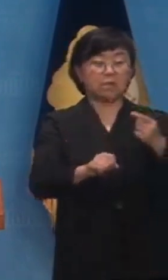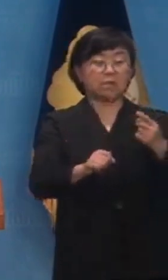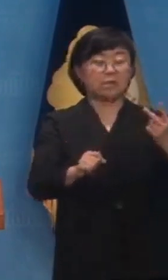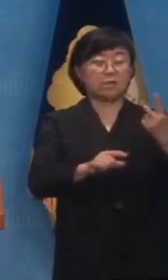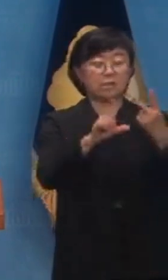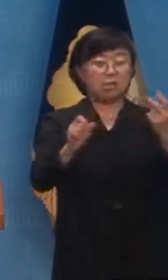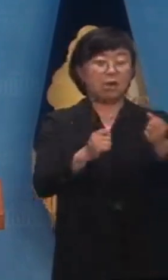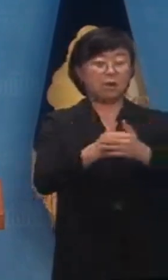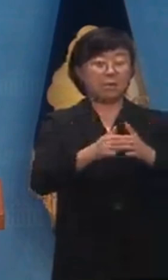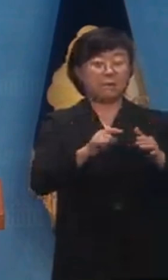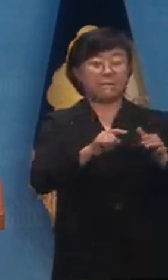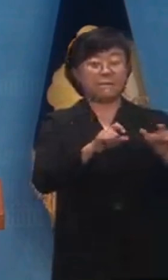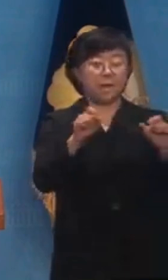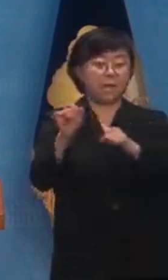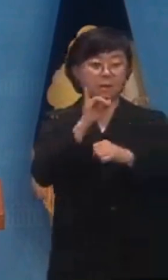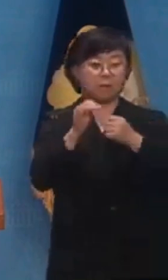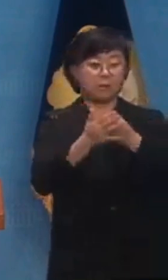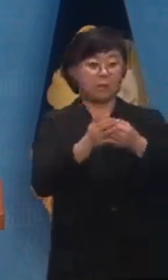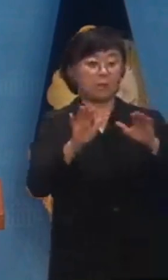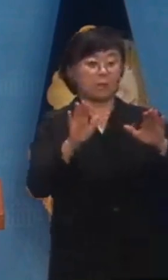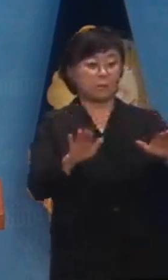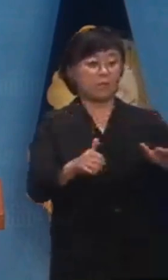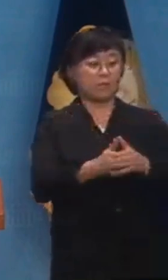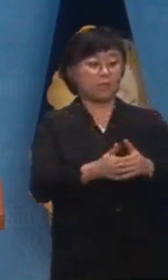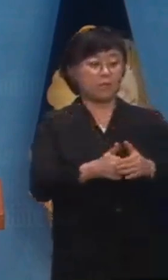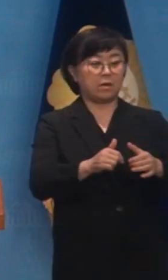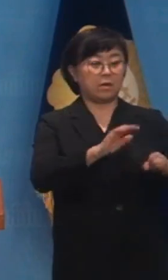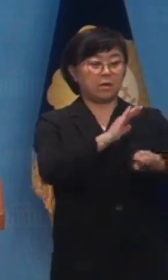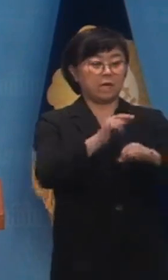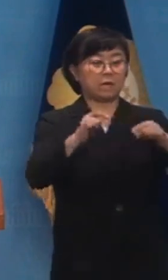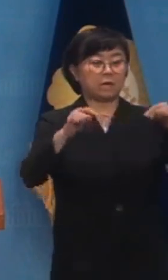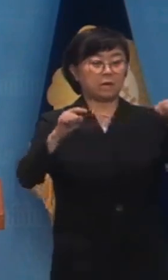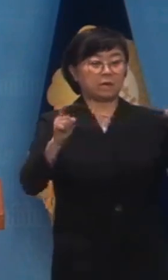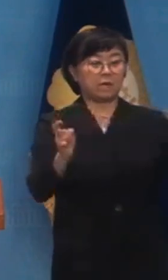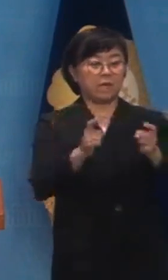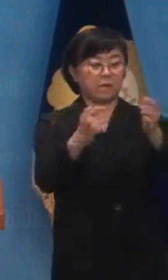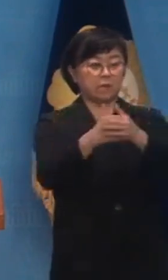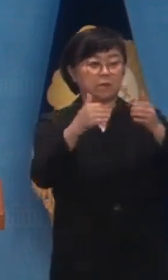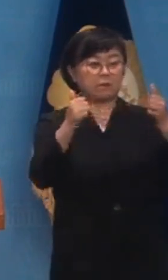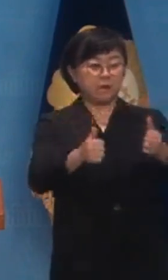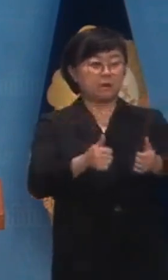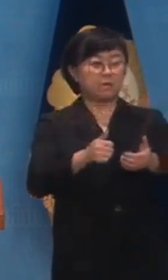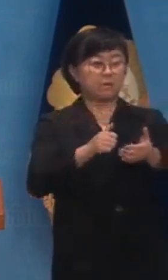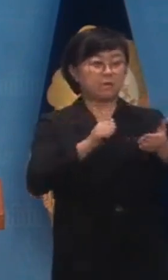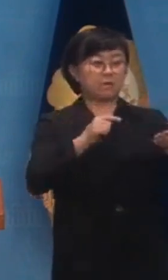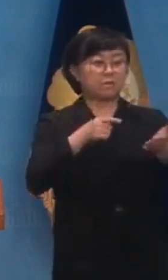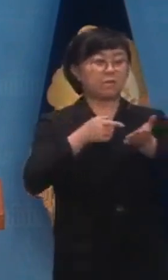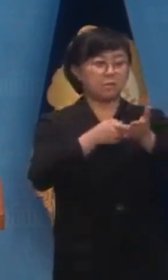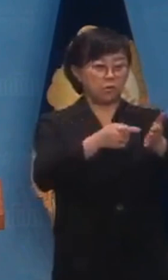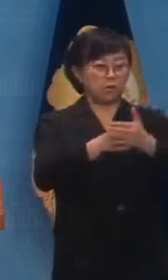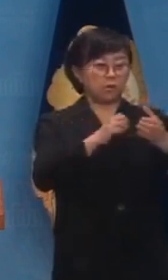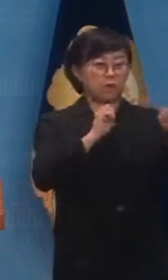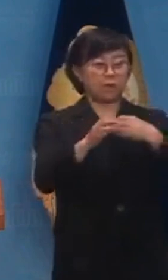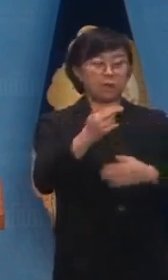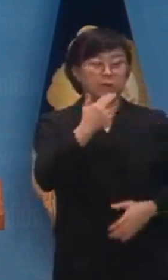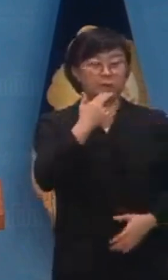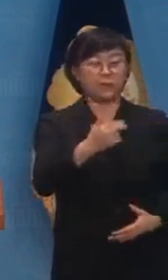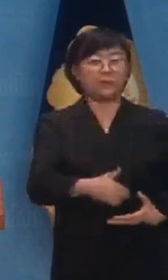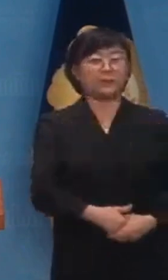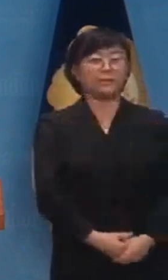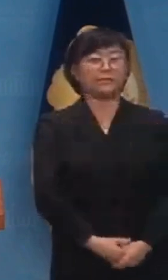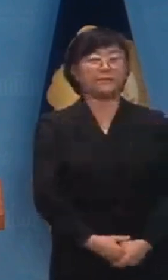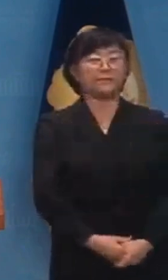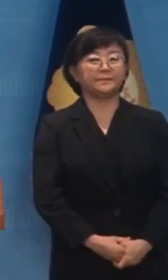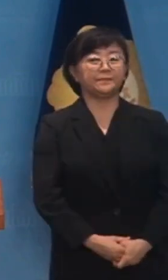발을 한 발 빼더니 권한쟁이 심판 청구에 대해서는 아직까지 답조차 내놓지 못하고 있습니다.